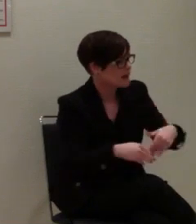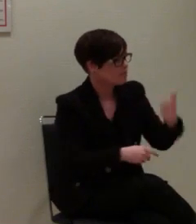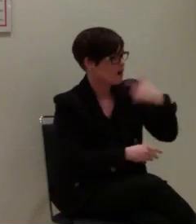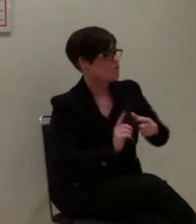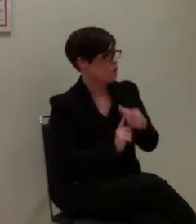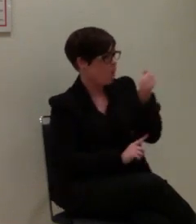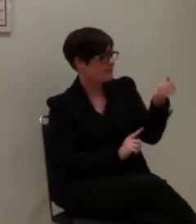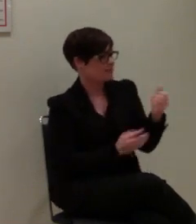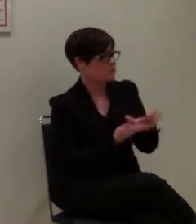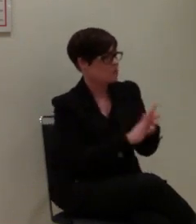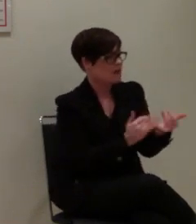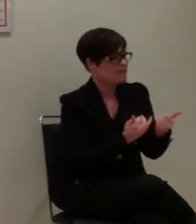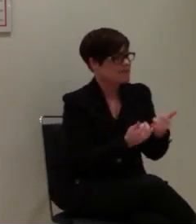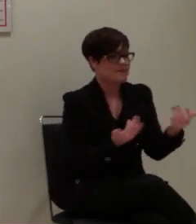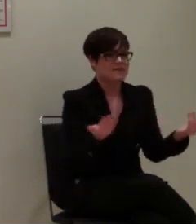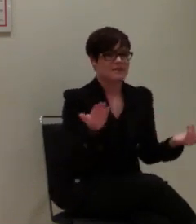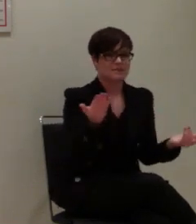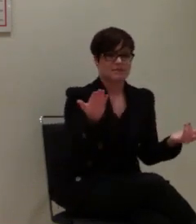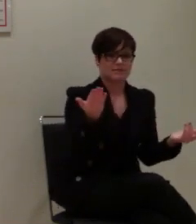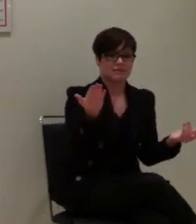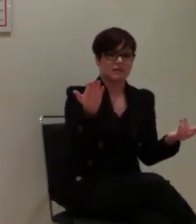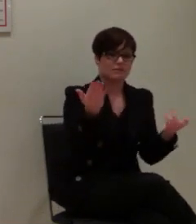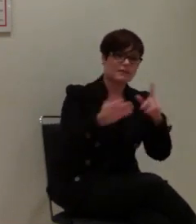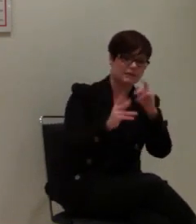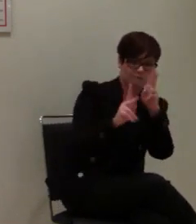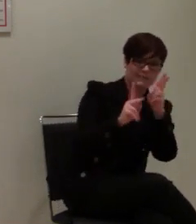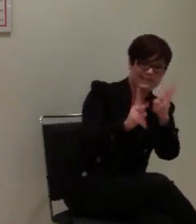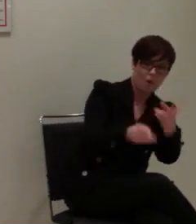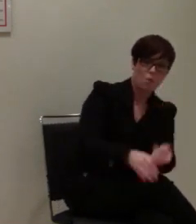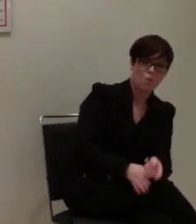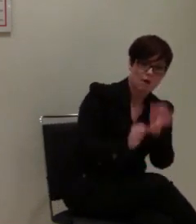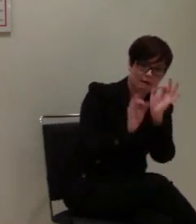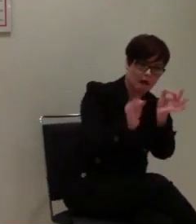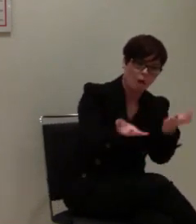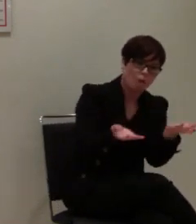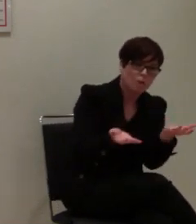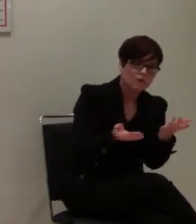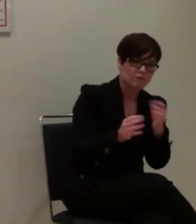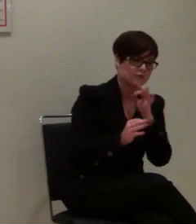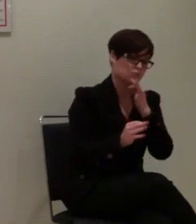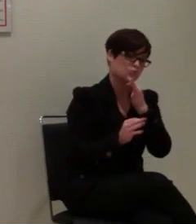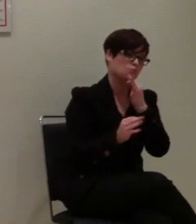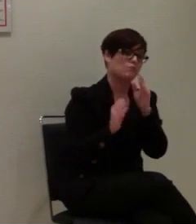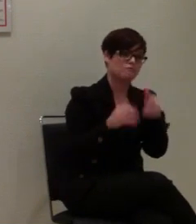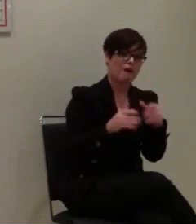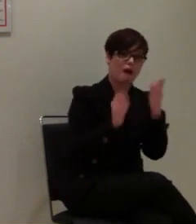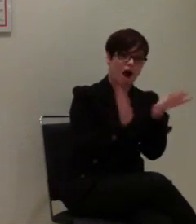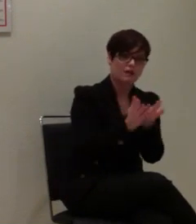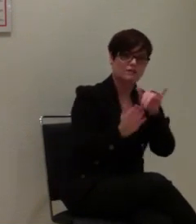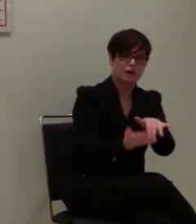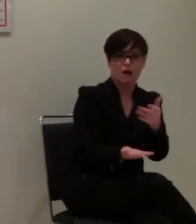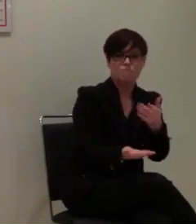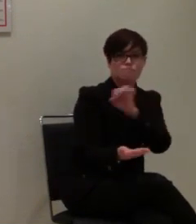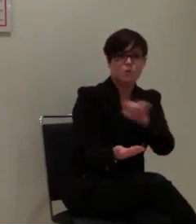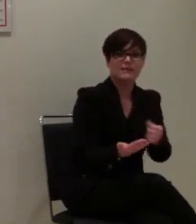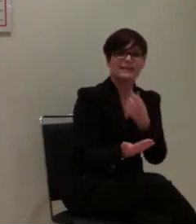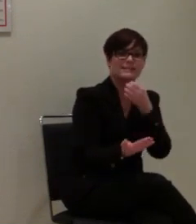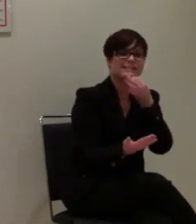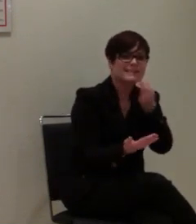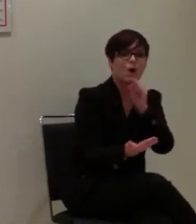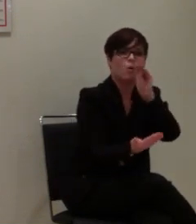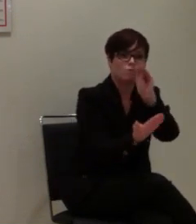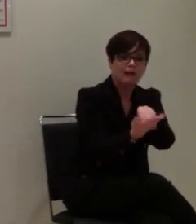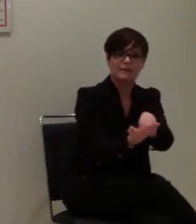oder wie wird das dann in der Praxis aussehen? In der Praxis sieht es genauso aus. Also in unserer Notfallakte werden Sie die Möglichkeit haben, das dort nochmal